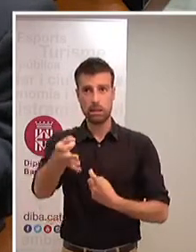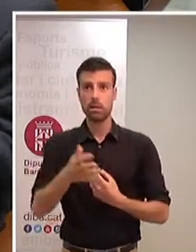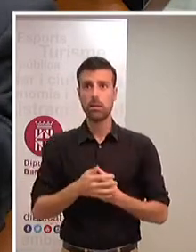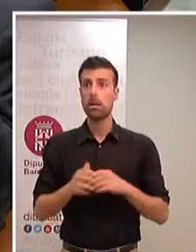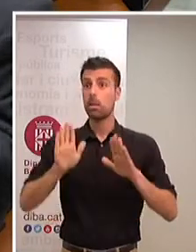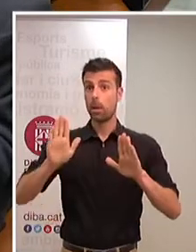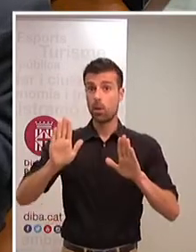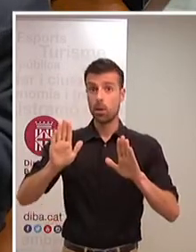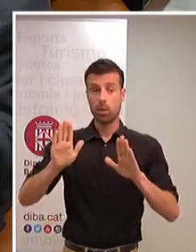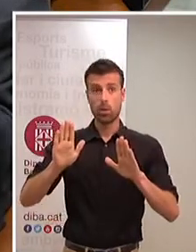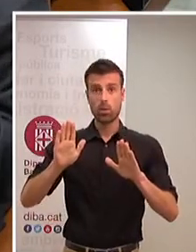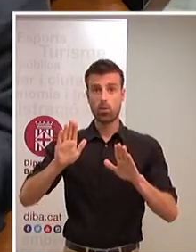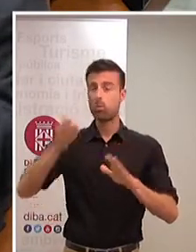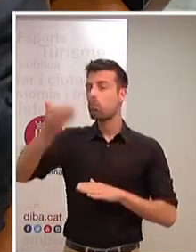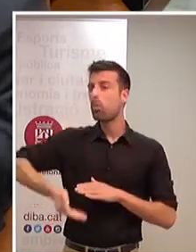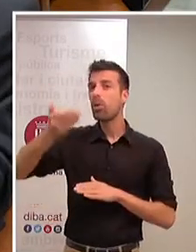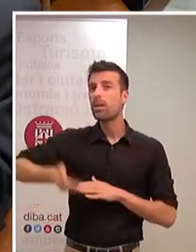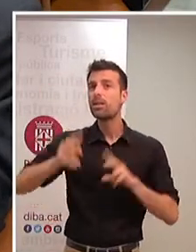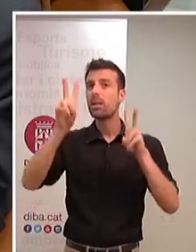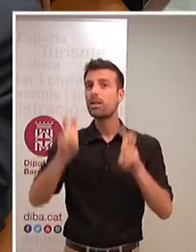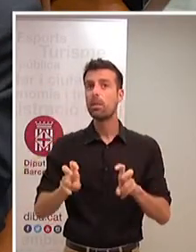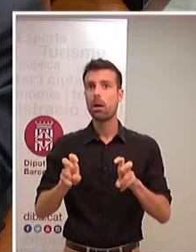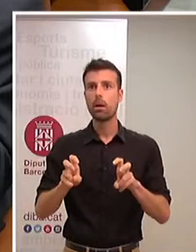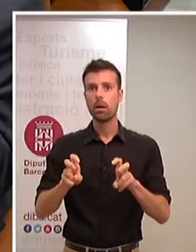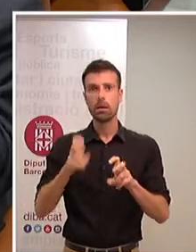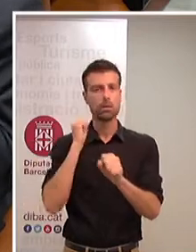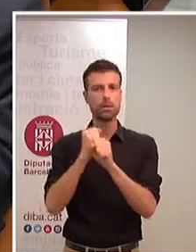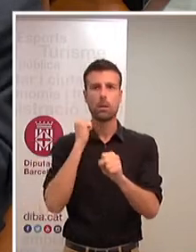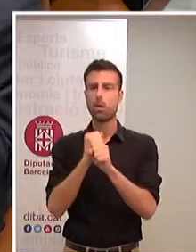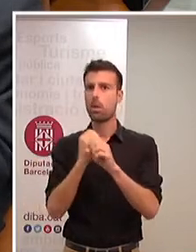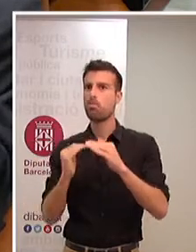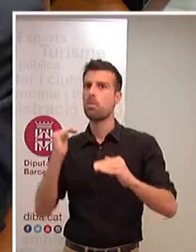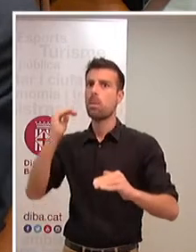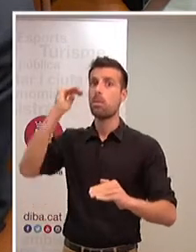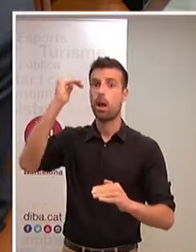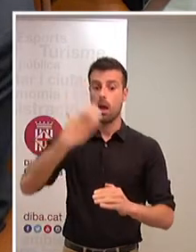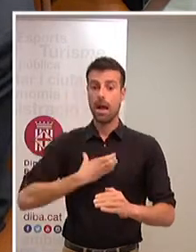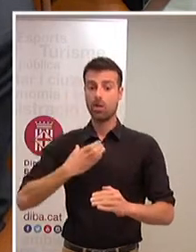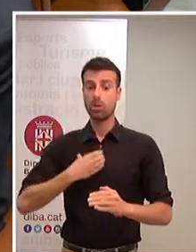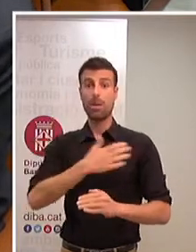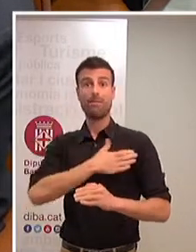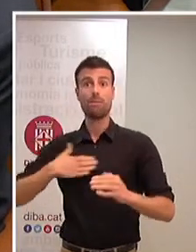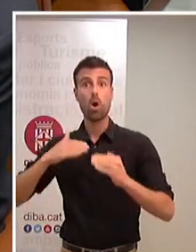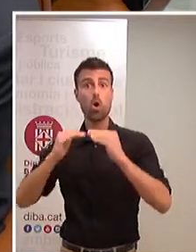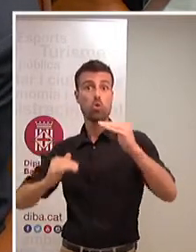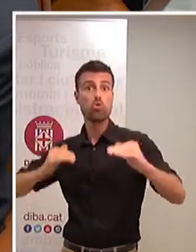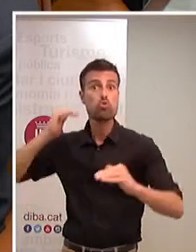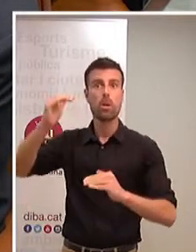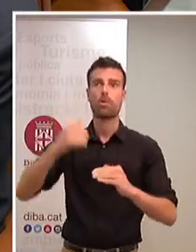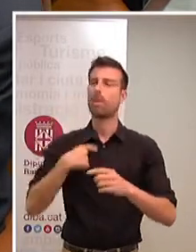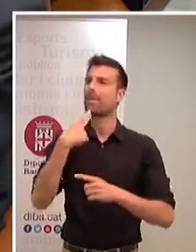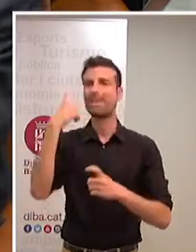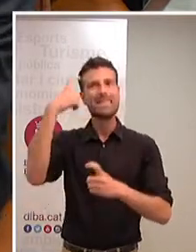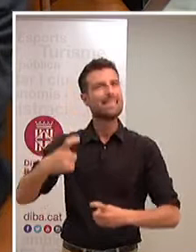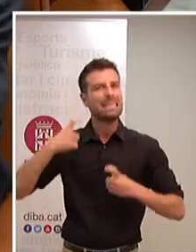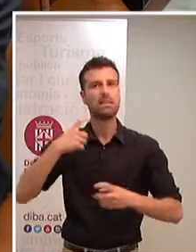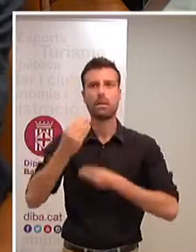però l'element clau és que la valoració és molt alta i quan els ajuntaments et diuen que la valoració és que alguna cosa s'intenta fer